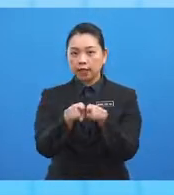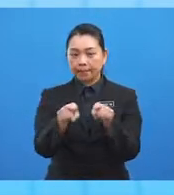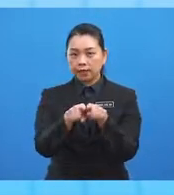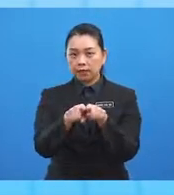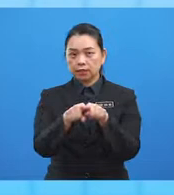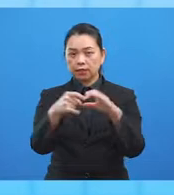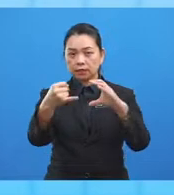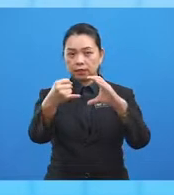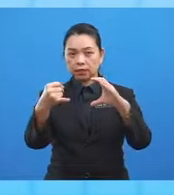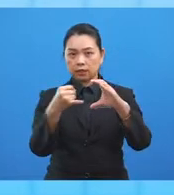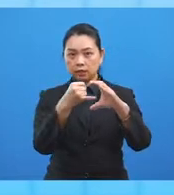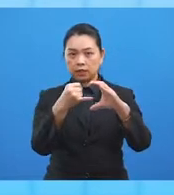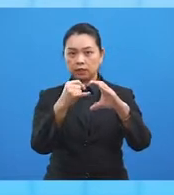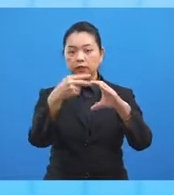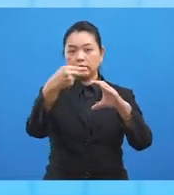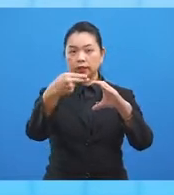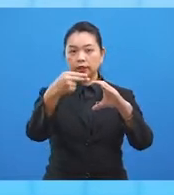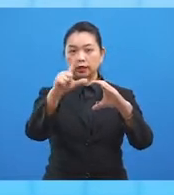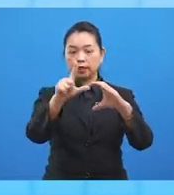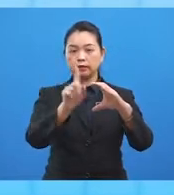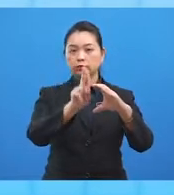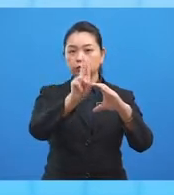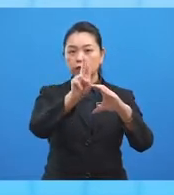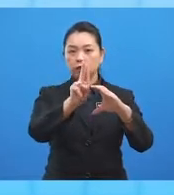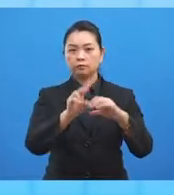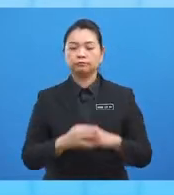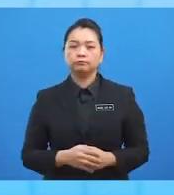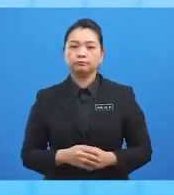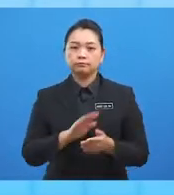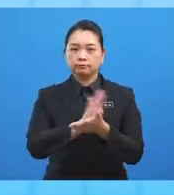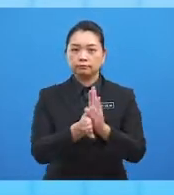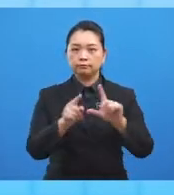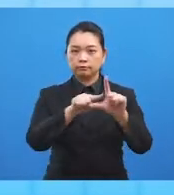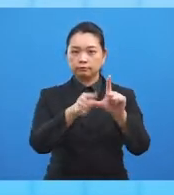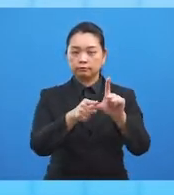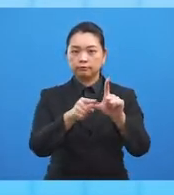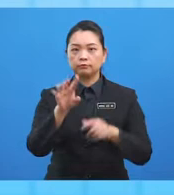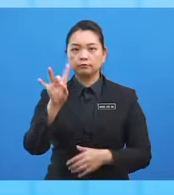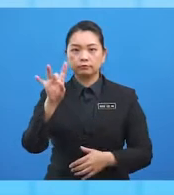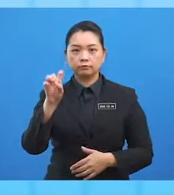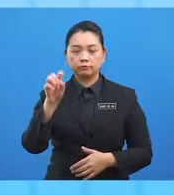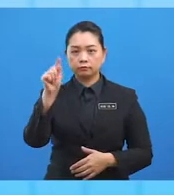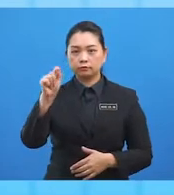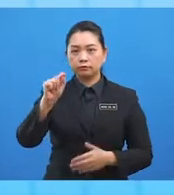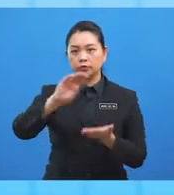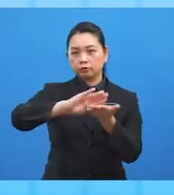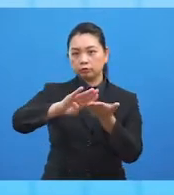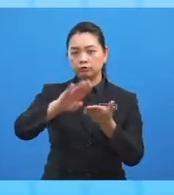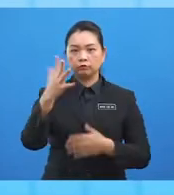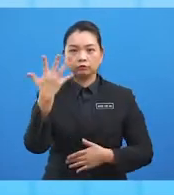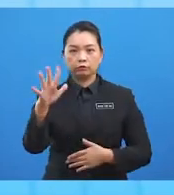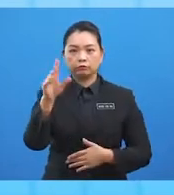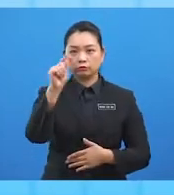khatul istiwa iaitu utara. Maka, sudut H 80 darjah tolak